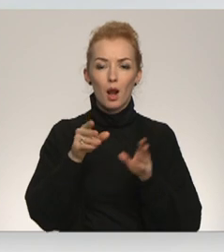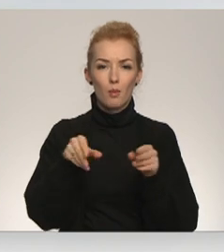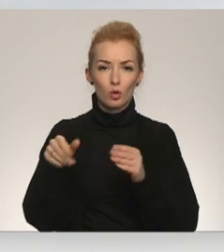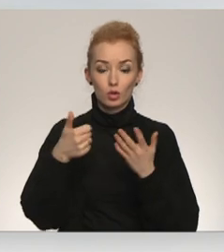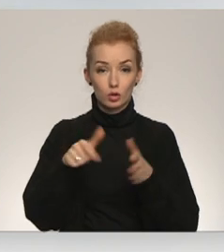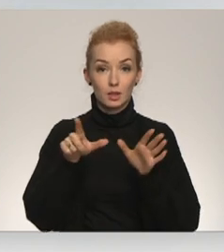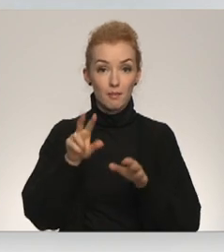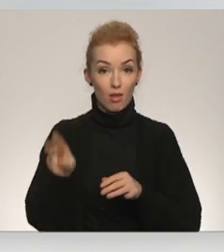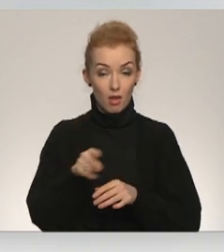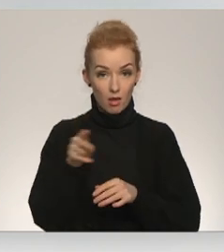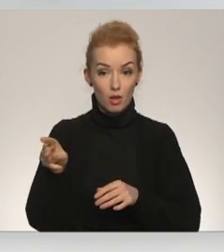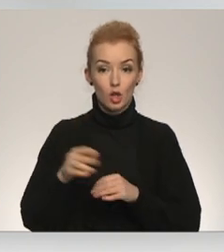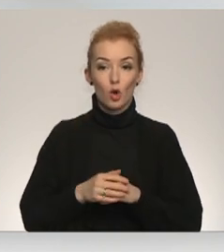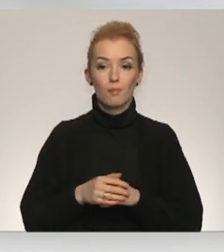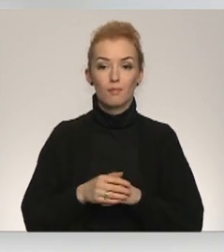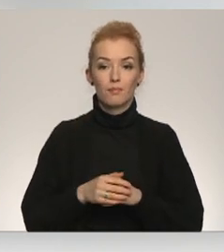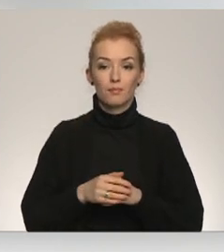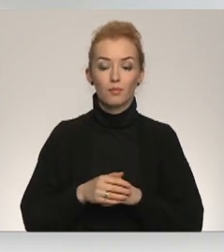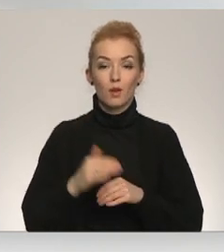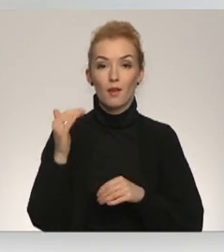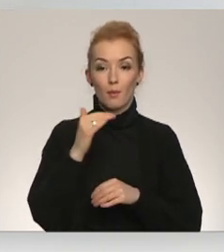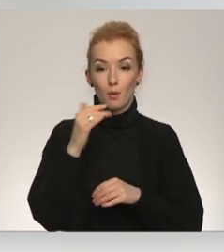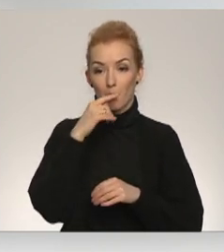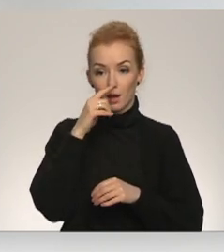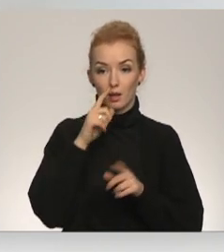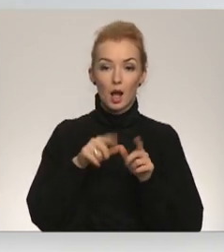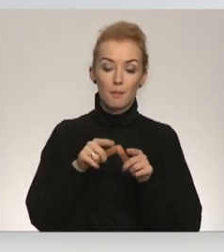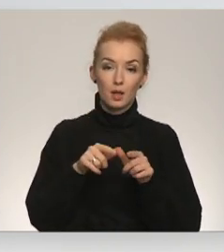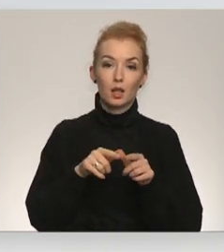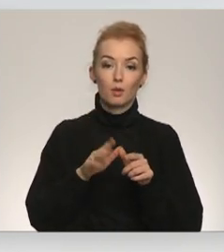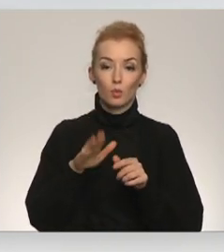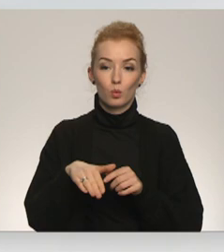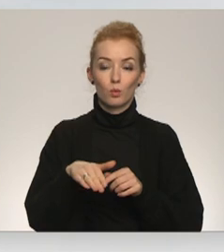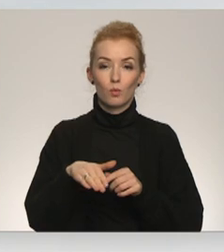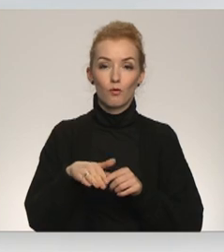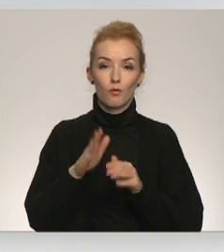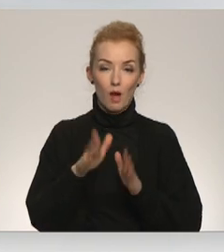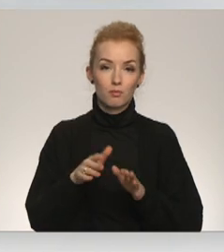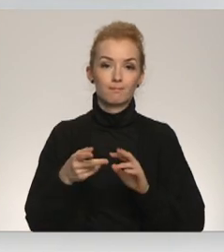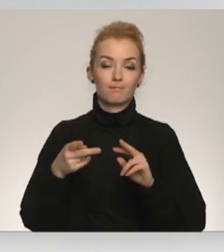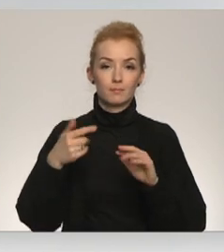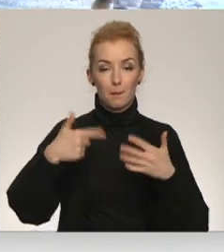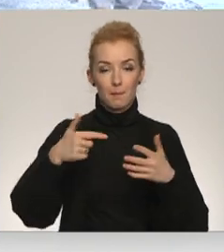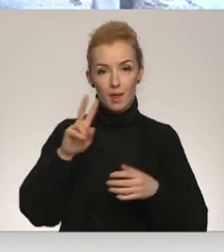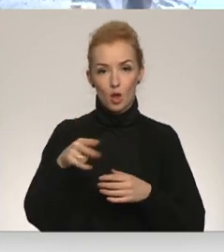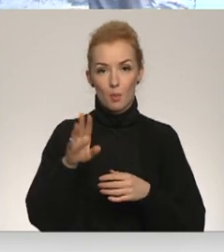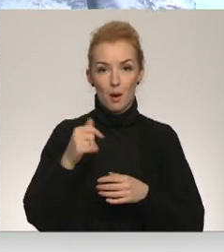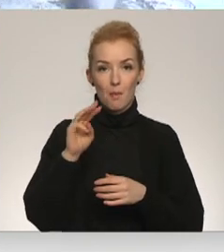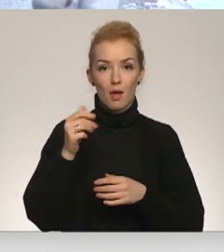67 eiro un attiecīgi februārs, mārts, aprīls būs 70 eiro pa megavatstundu.